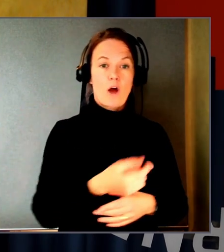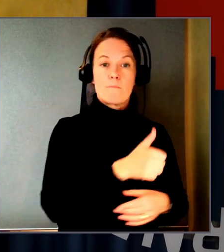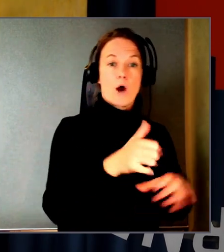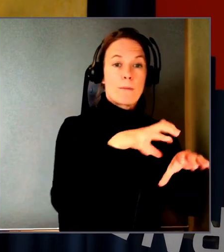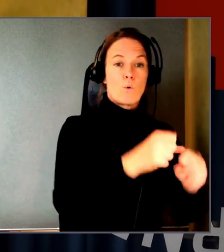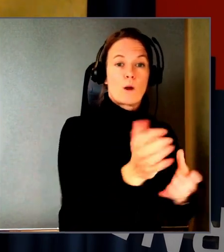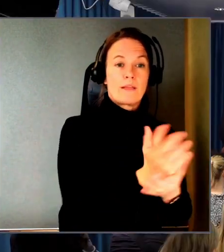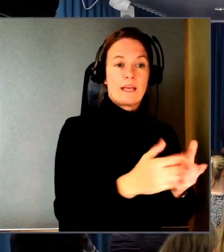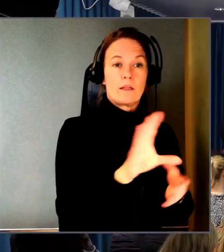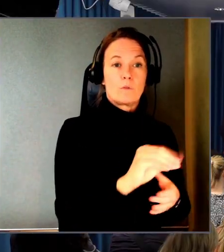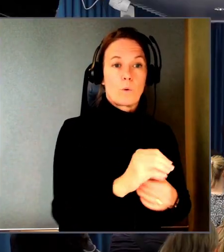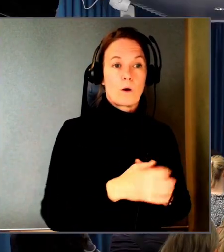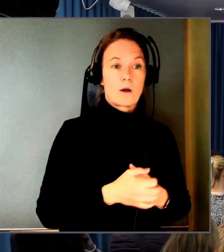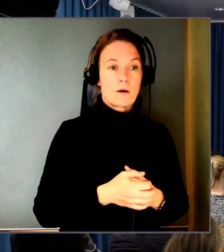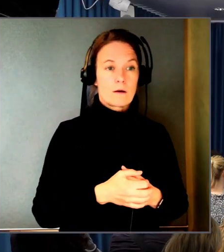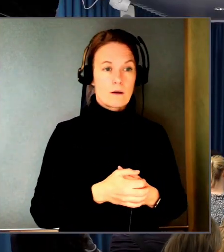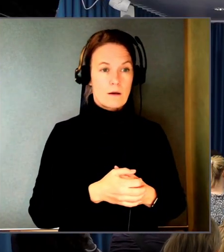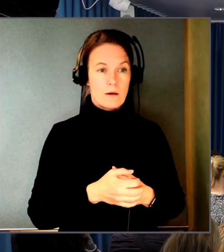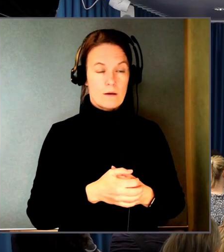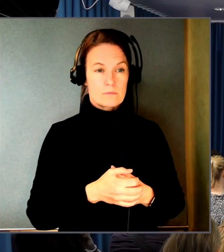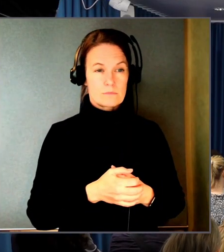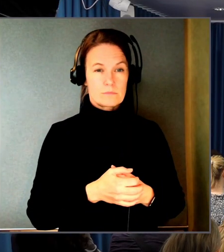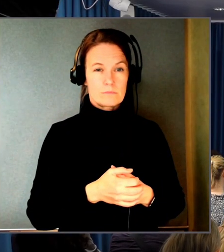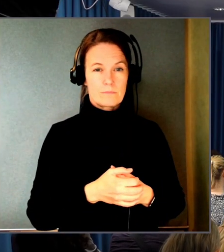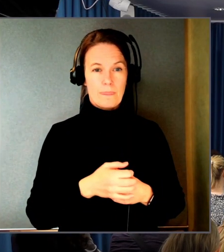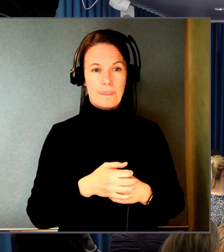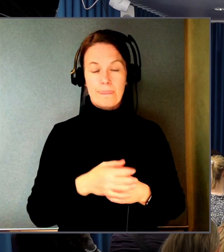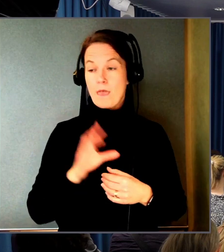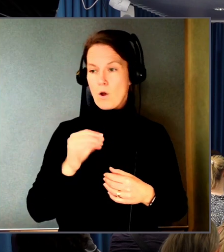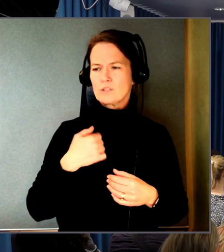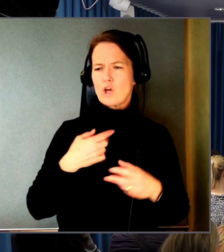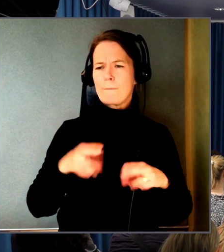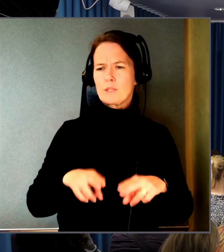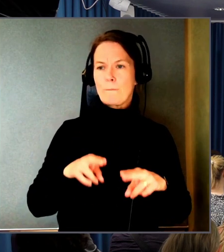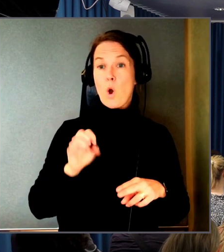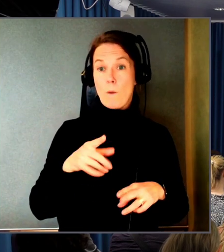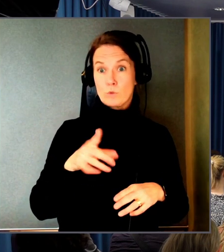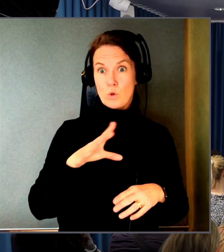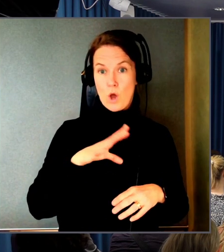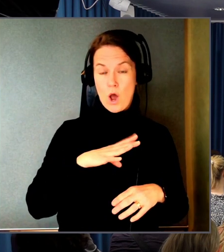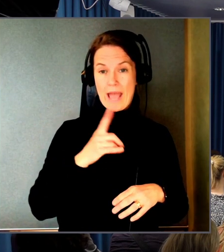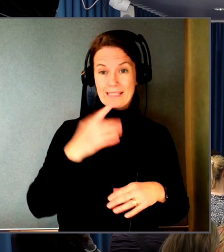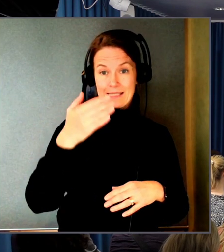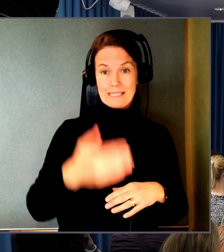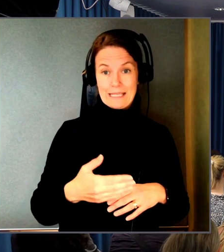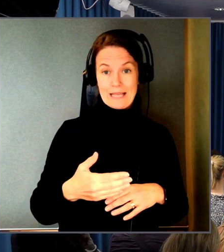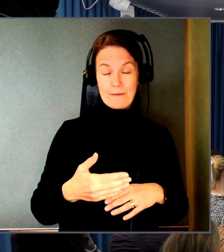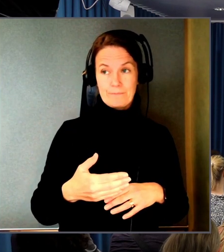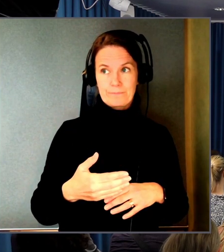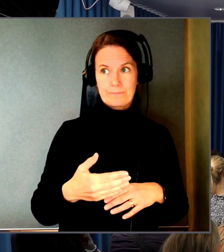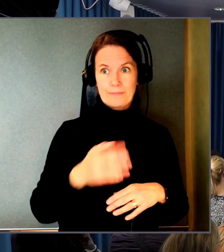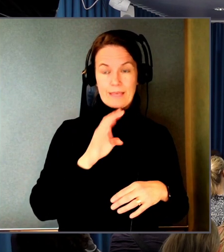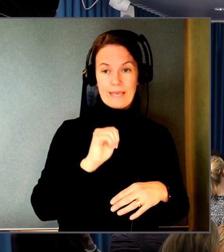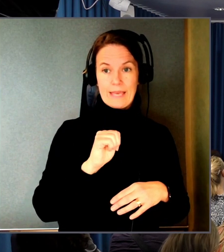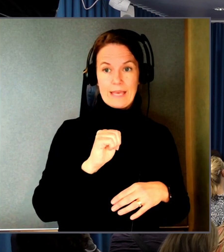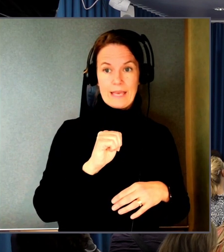delen? Ja. Jag bedömer att har du på en sajt en e-handels